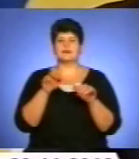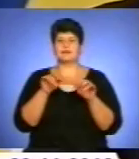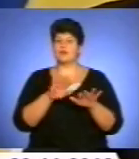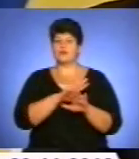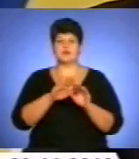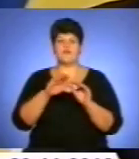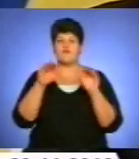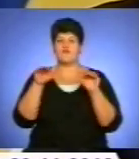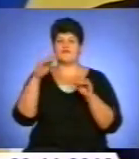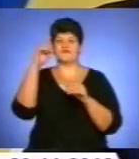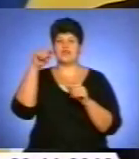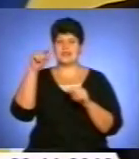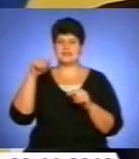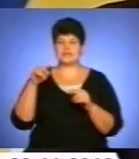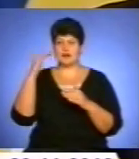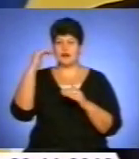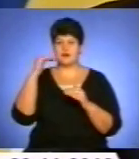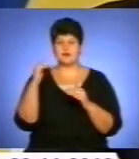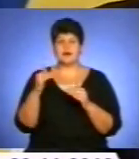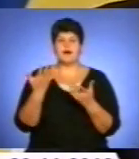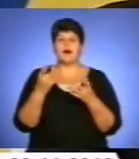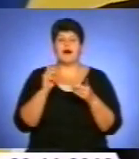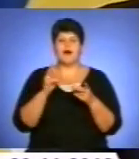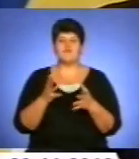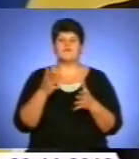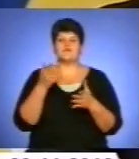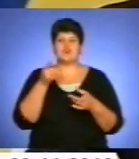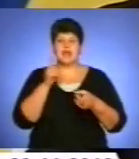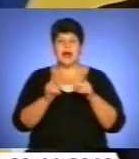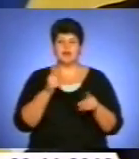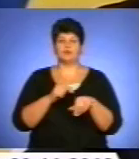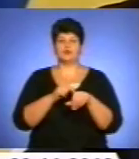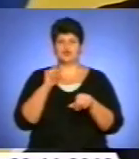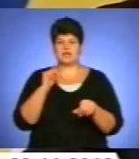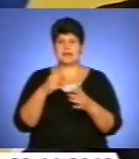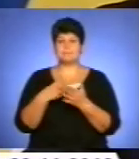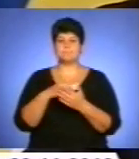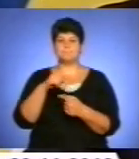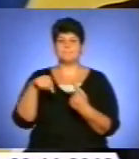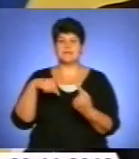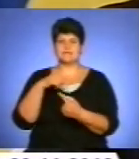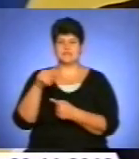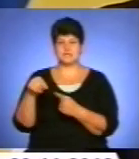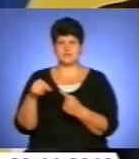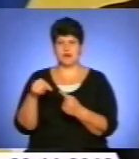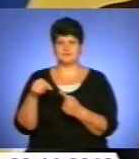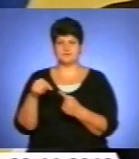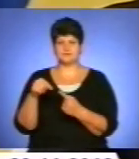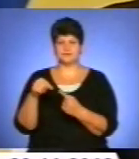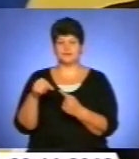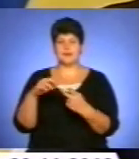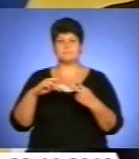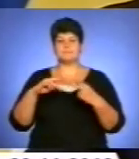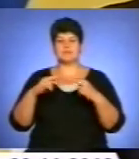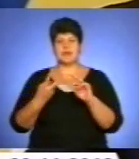тому, скажімо, реальному очіщенні бізнесу. Меняється ли